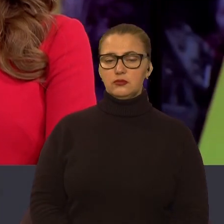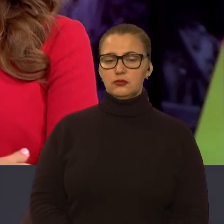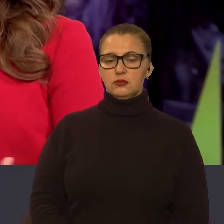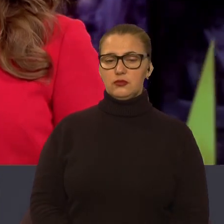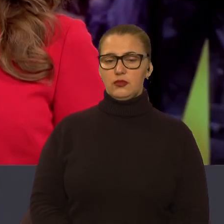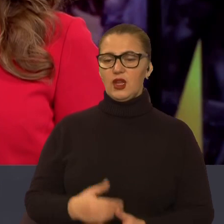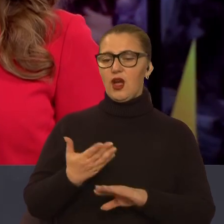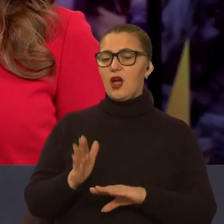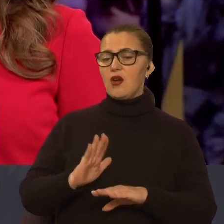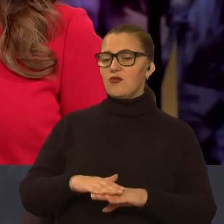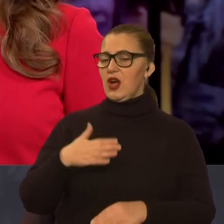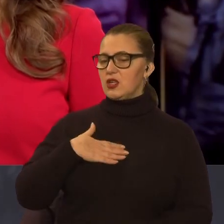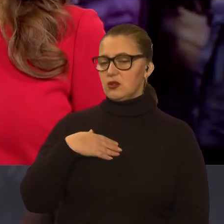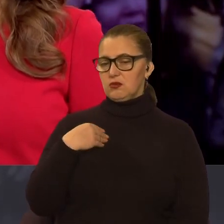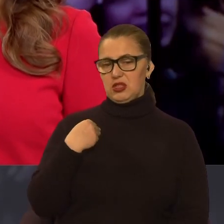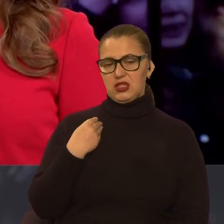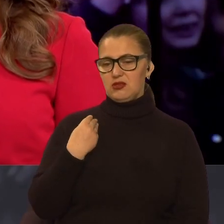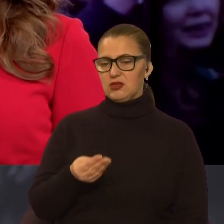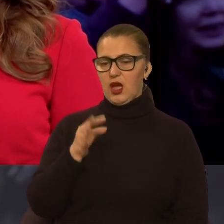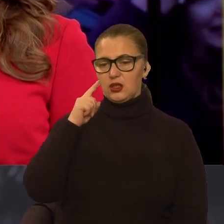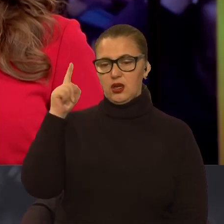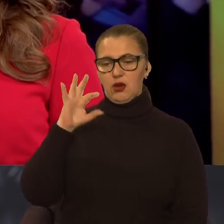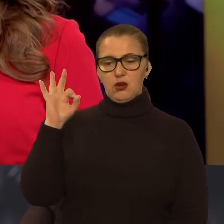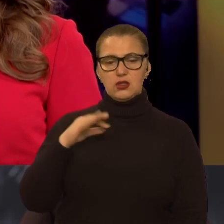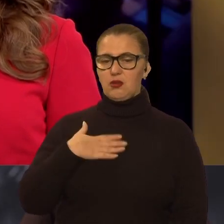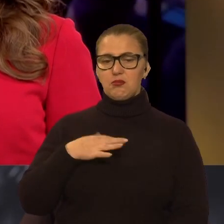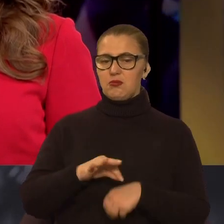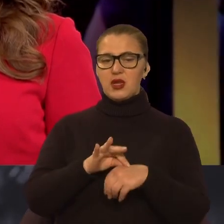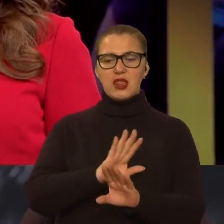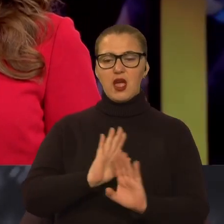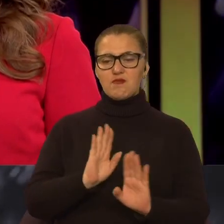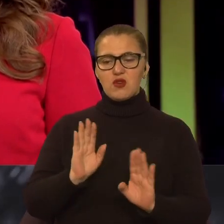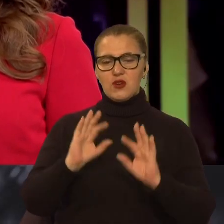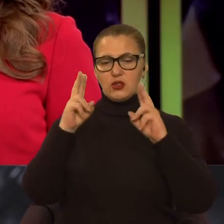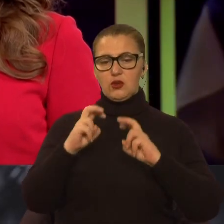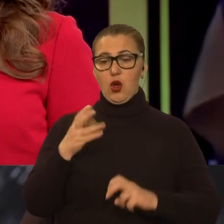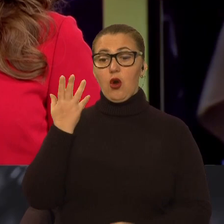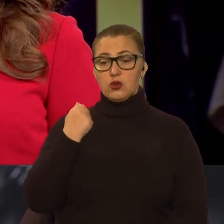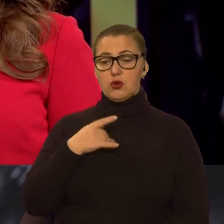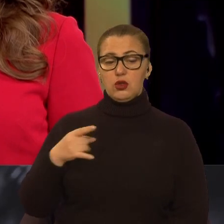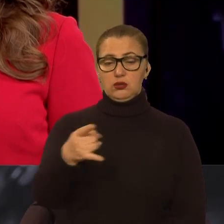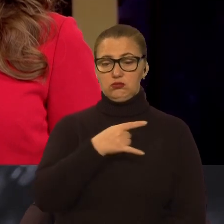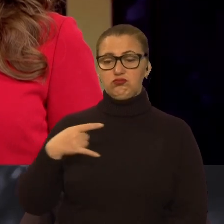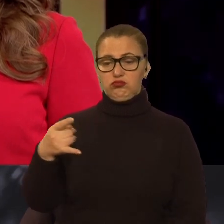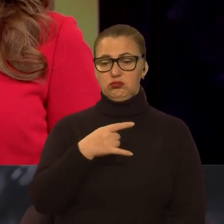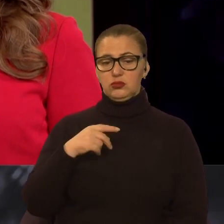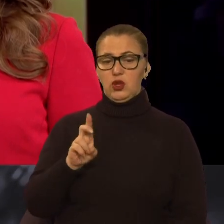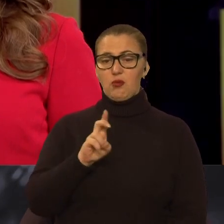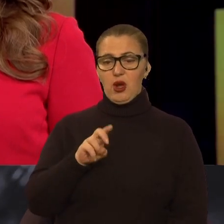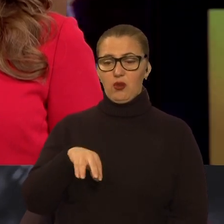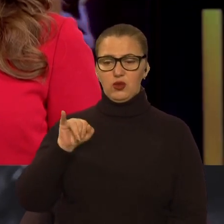Важко мені дати оцінку. Ми не проводили дослідження, але коли пересуваєшся Бахмутом, цивільних майже не вийде.